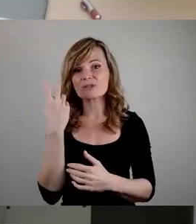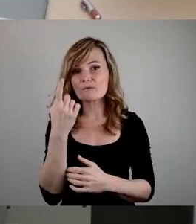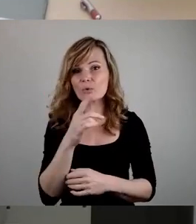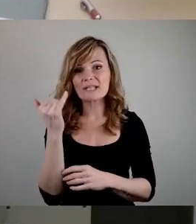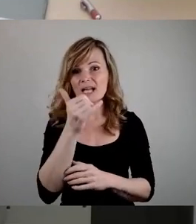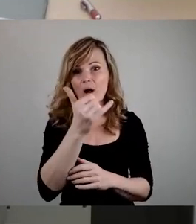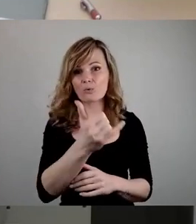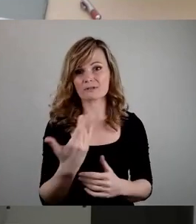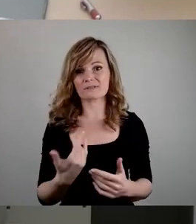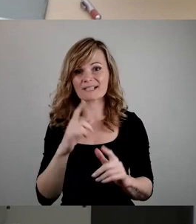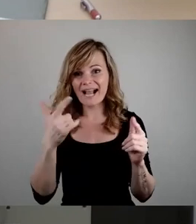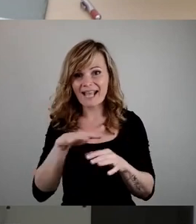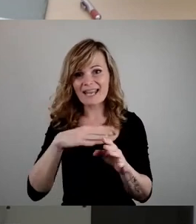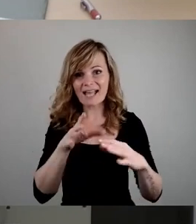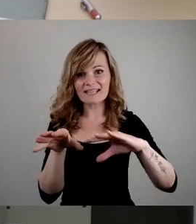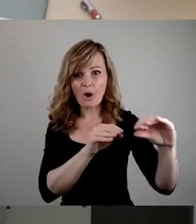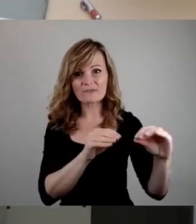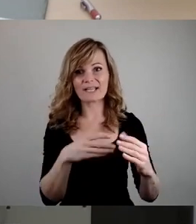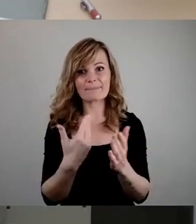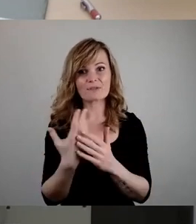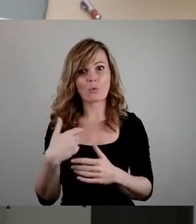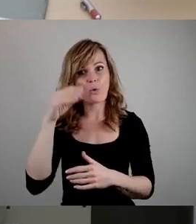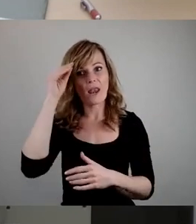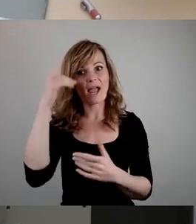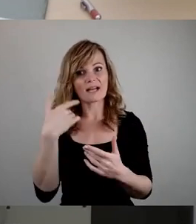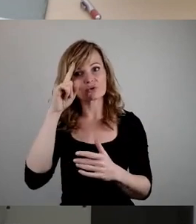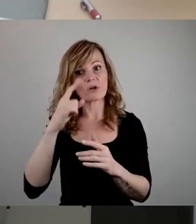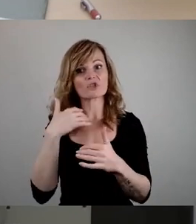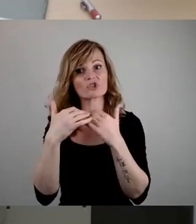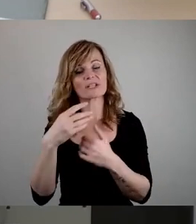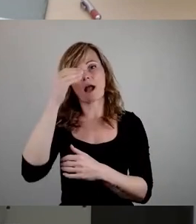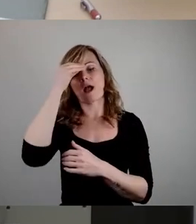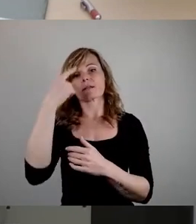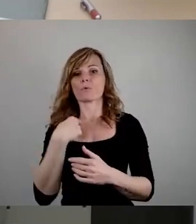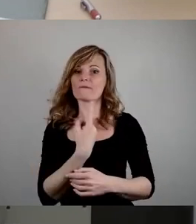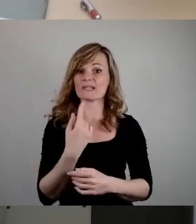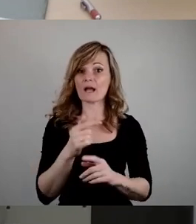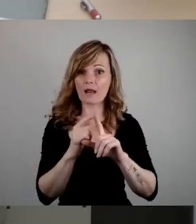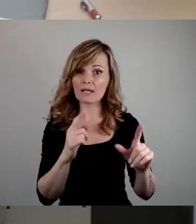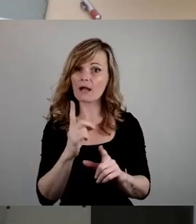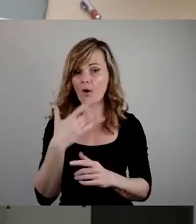sie kein Land aufgenommen hat. Und das ist eine Lehre, die die deutsche Geschichte gezogen hat und zu der wir uns als Linke auch bekennen.